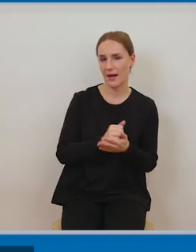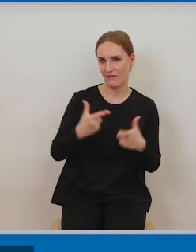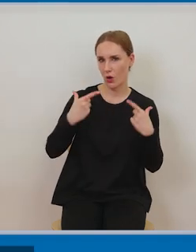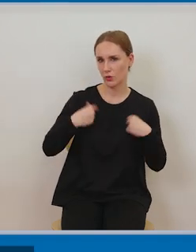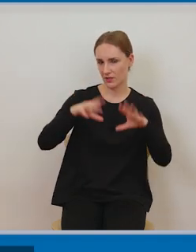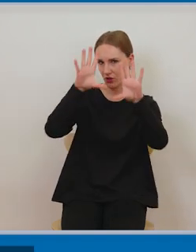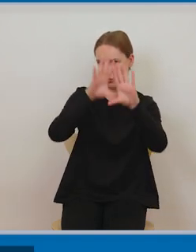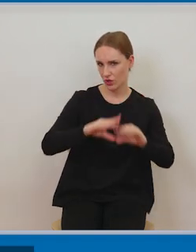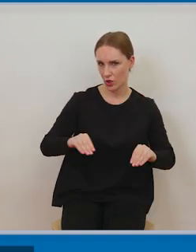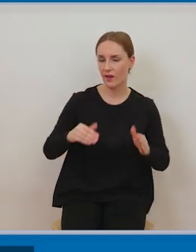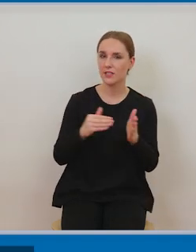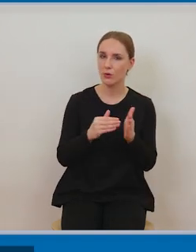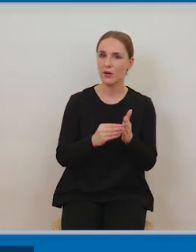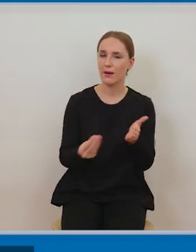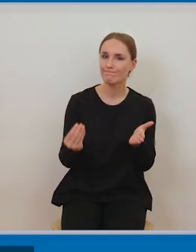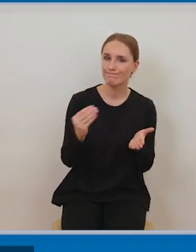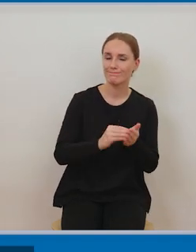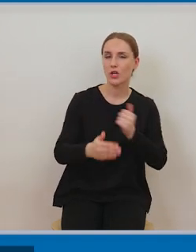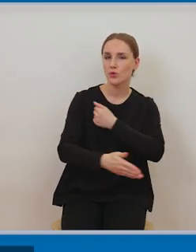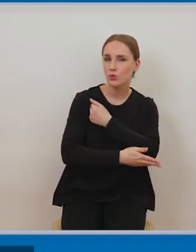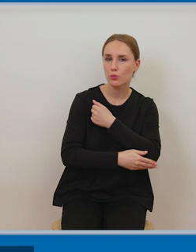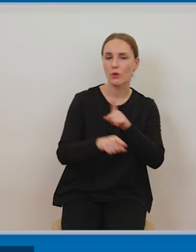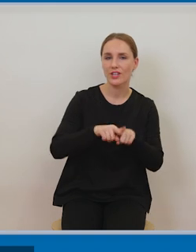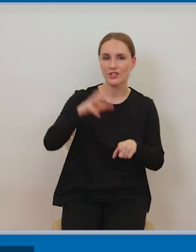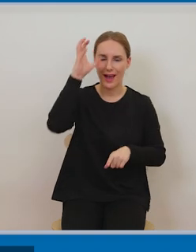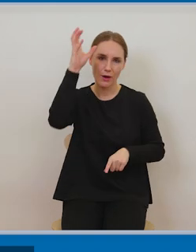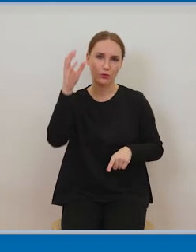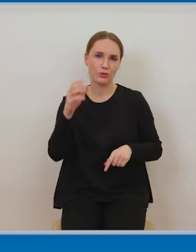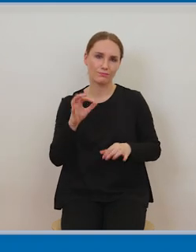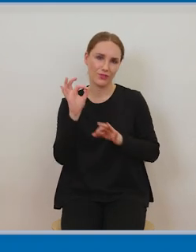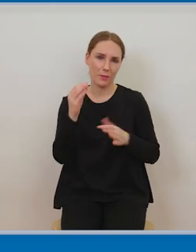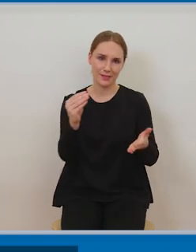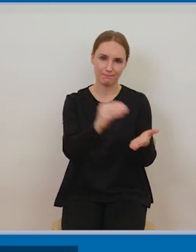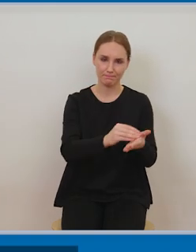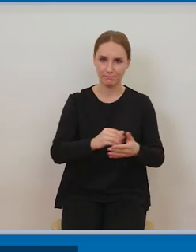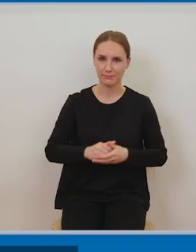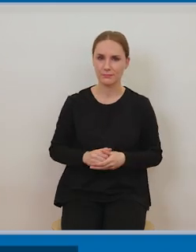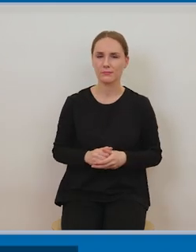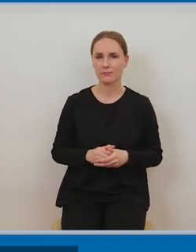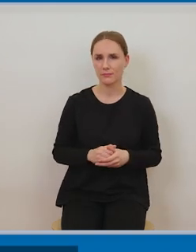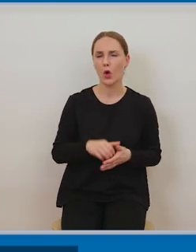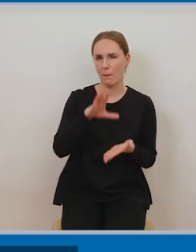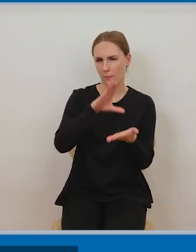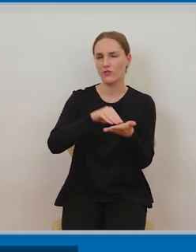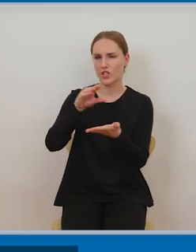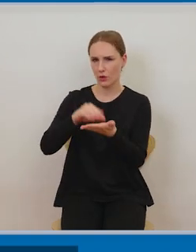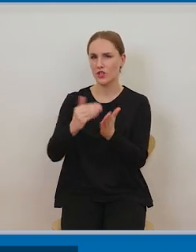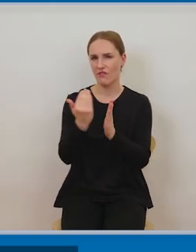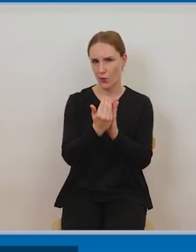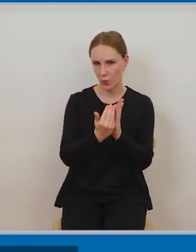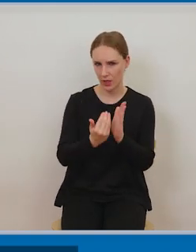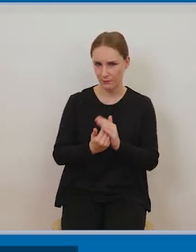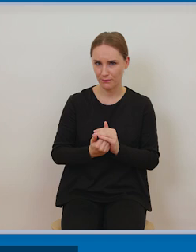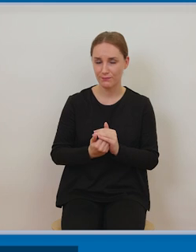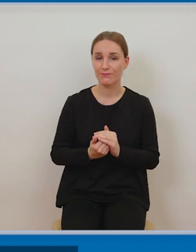warunek po pierwsze korzystania niekomercyjnego niezarobkowego a zatem korzystania rzeczywiście na własne